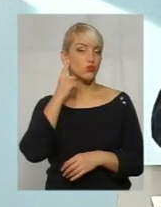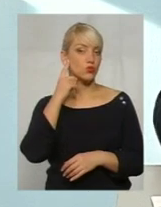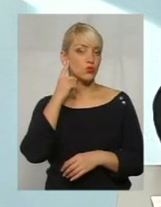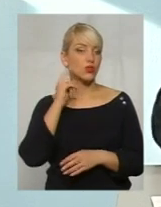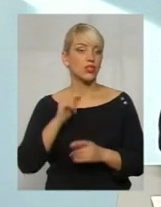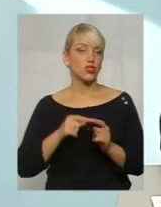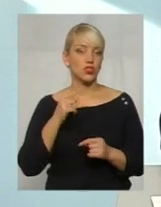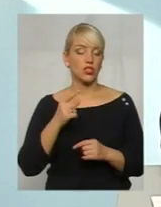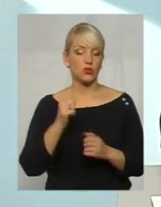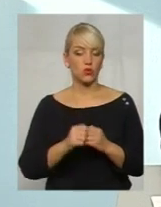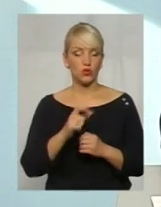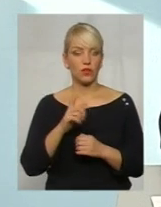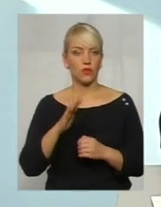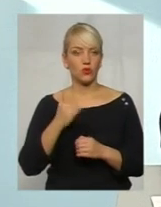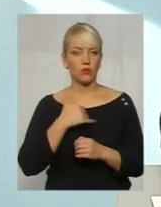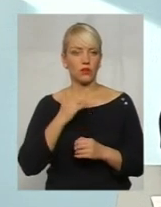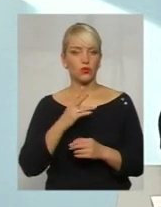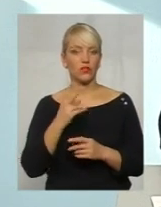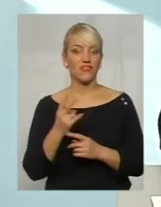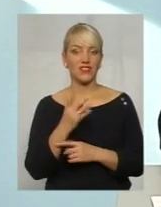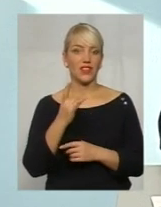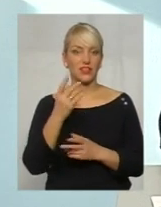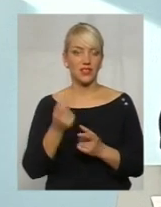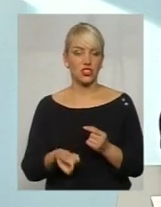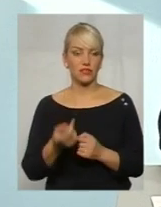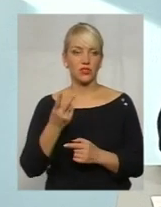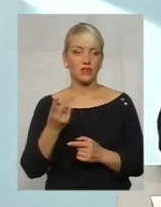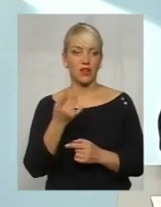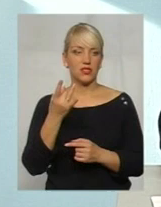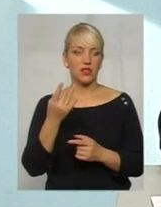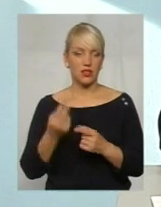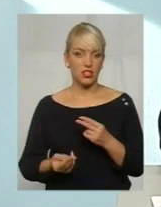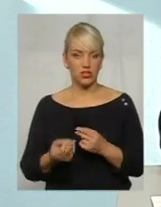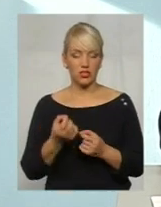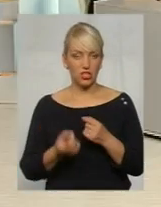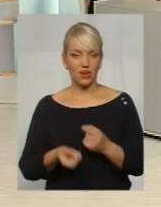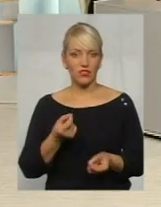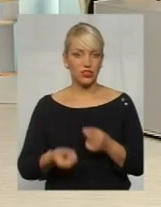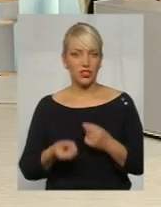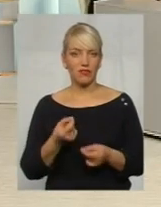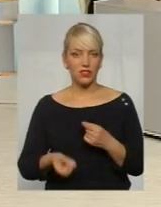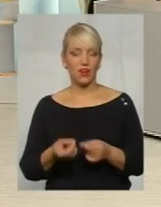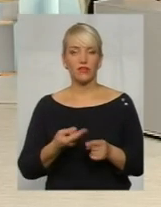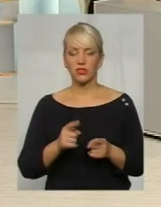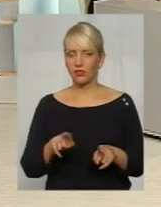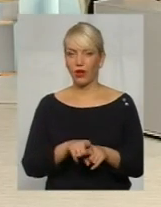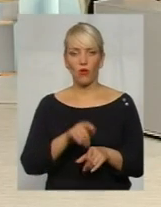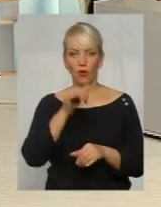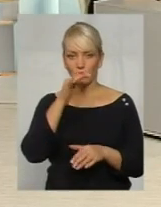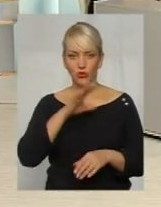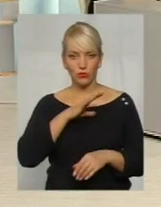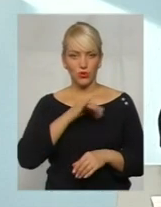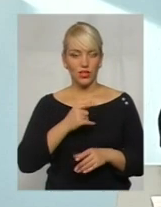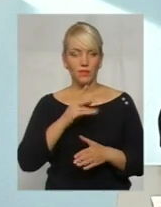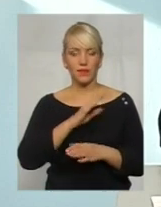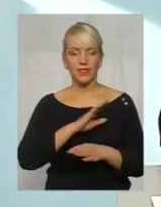кожну хвилину собі нагадує, в мене буде вдвічі дешевше, вдвічі дешевше. Не буває, на жаль, так. Такого не буває. Тому не